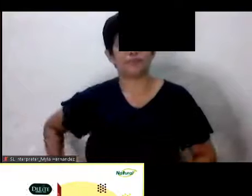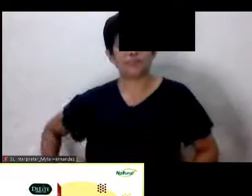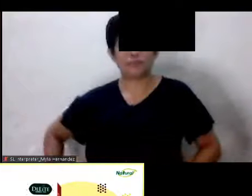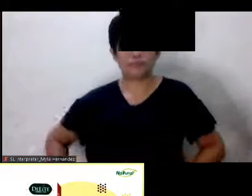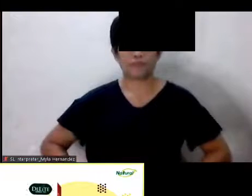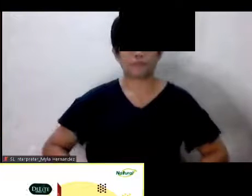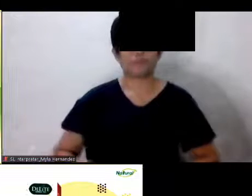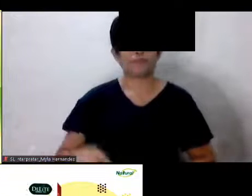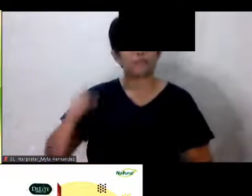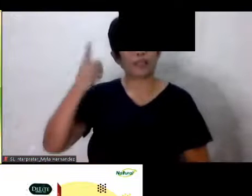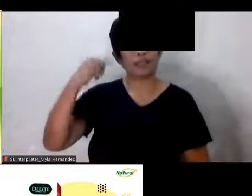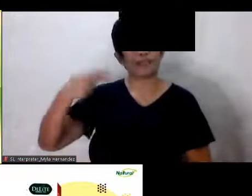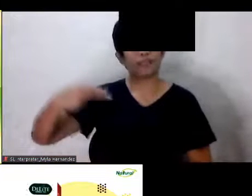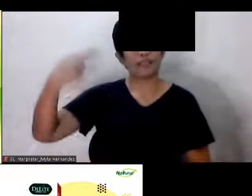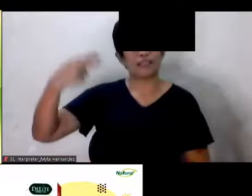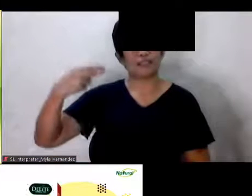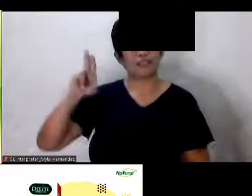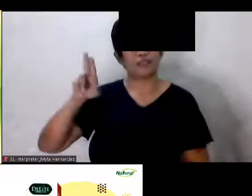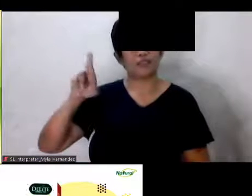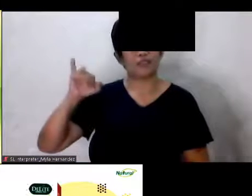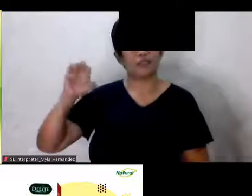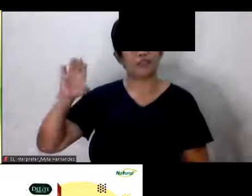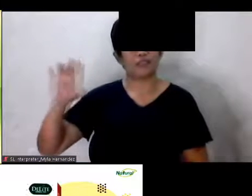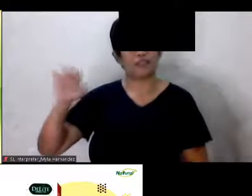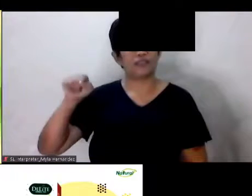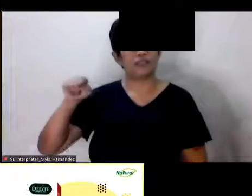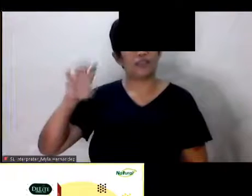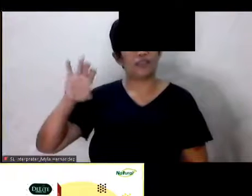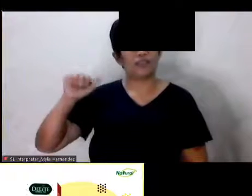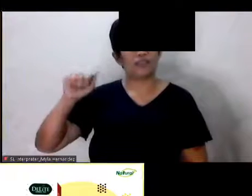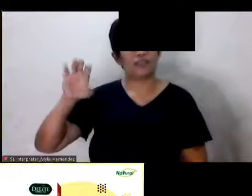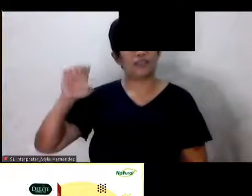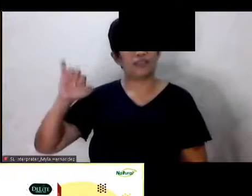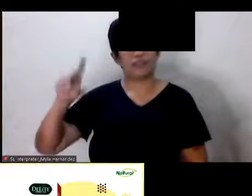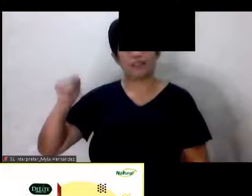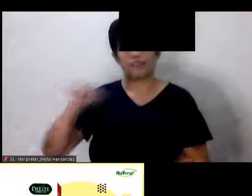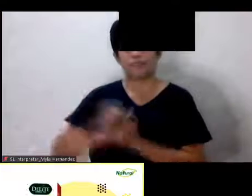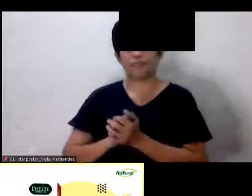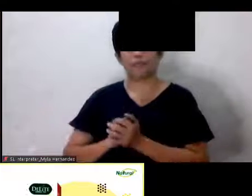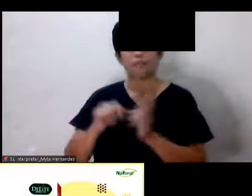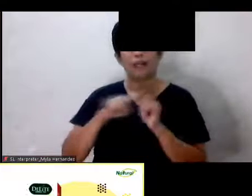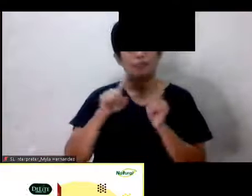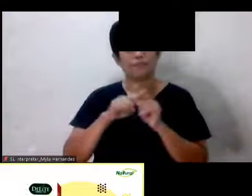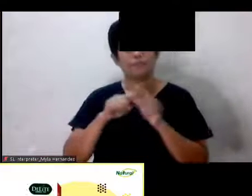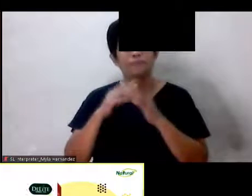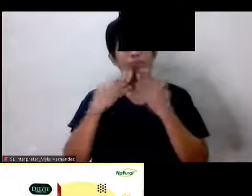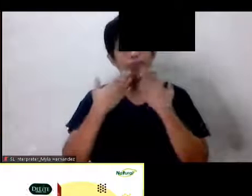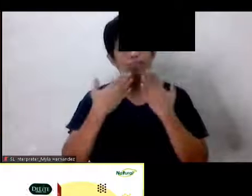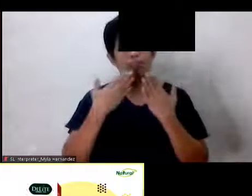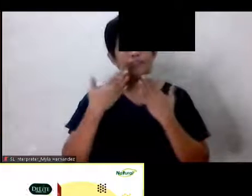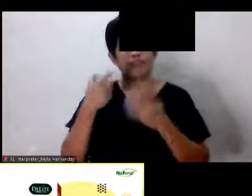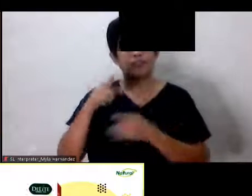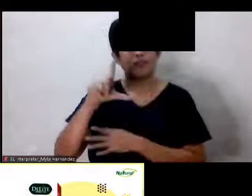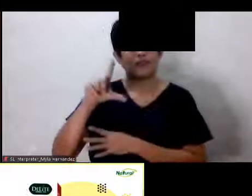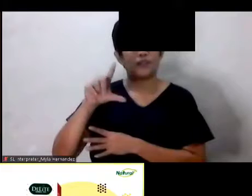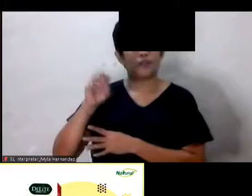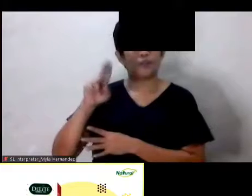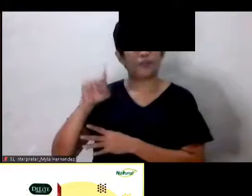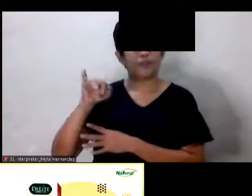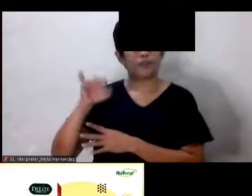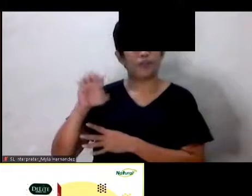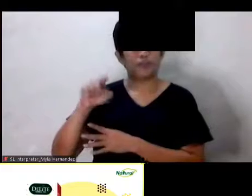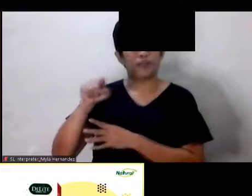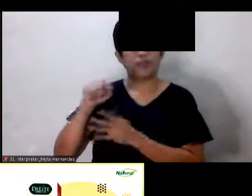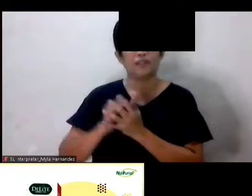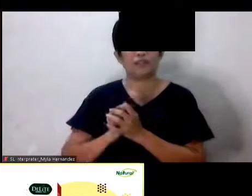uric acid Sa uric acid At gusto mong pasalamatan si Louis Laresa kasama namin sa BNI Grip Binigyan niya ako ng isang